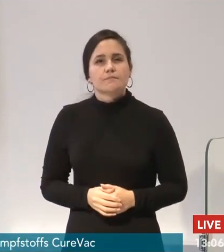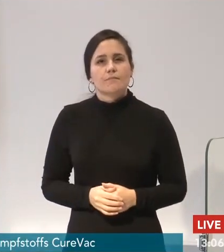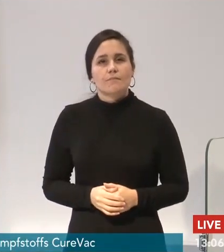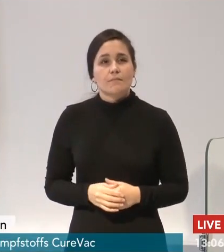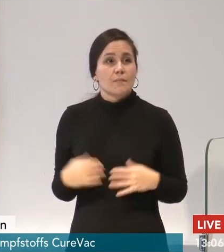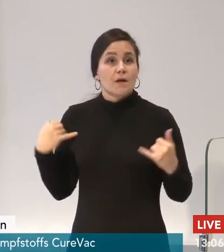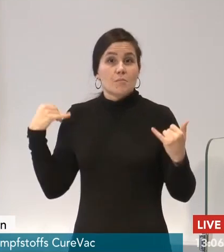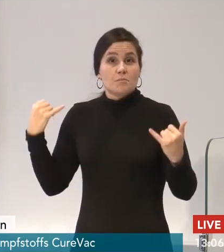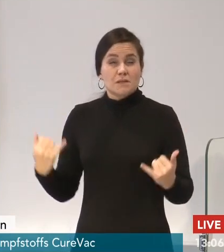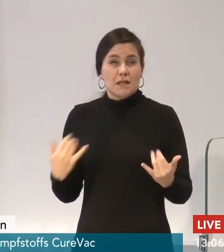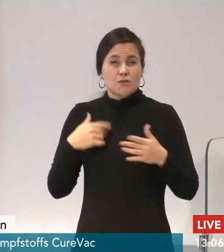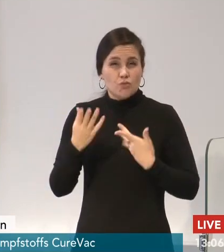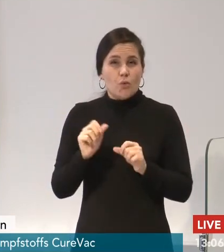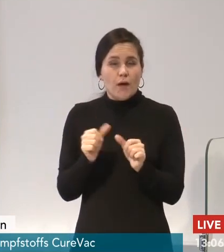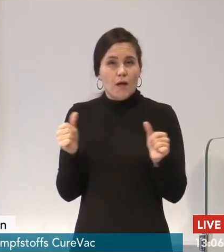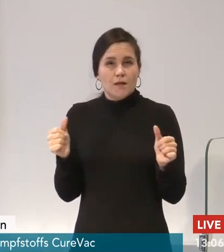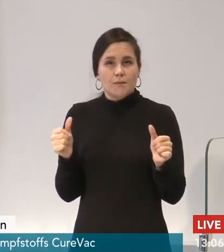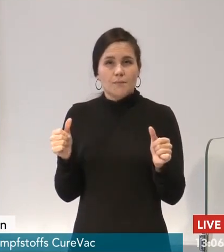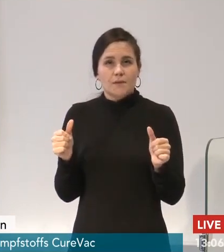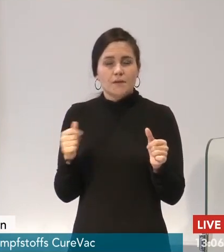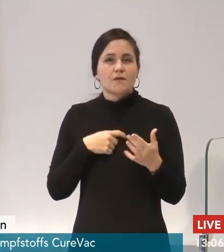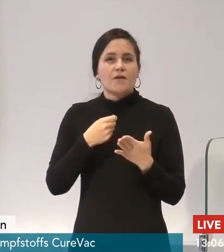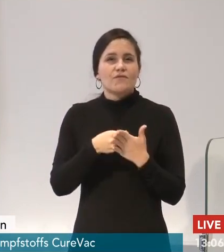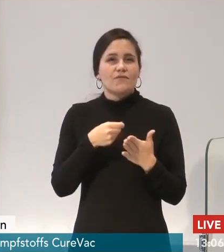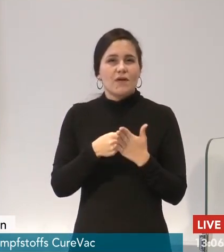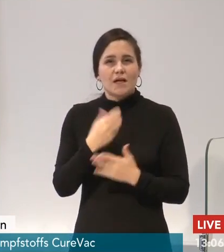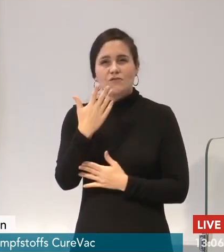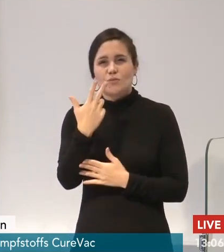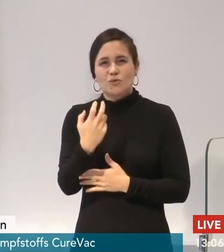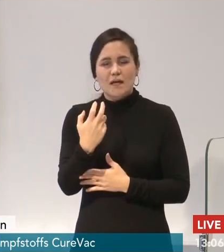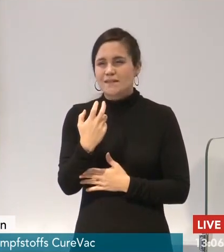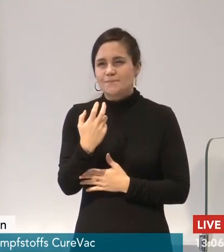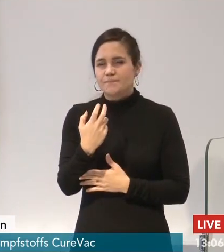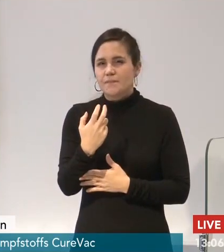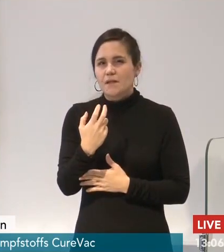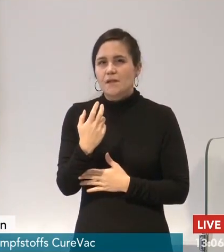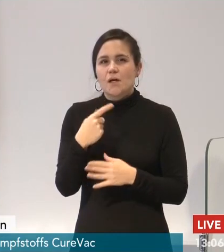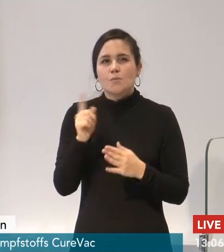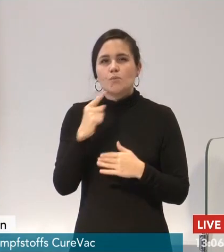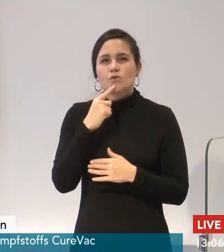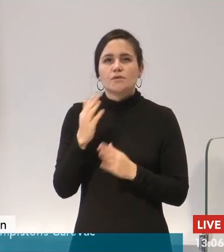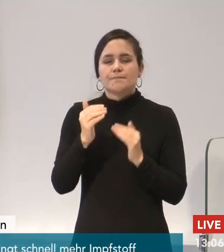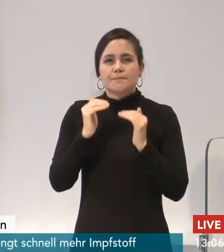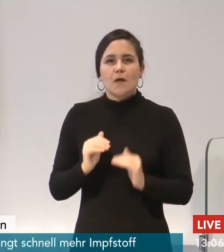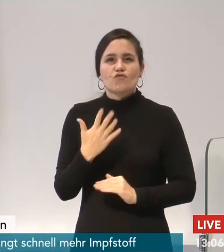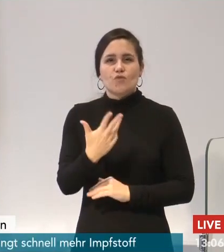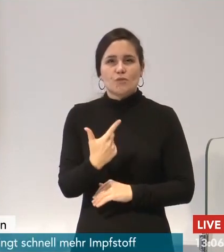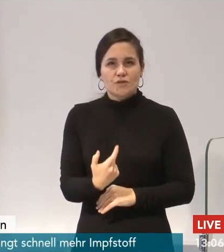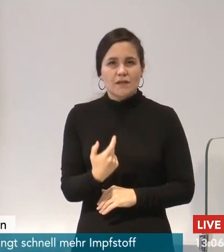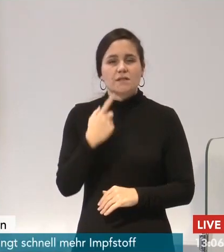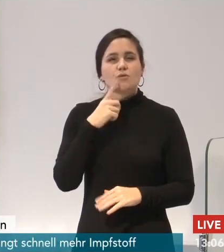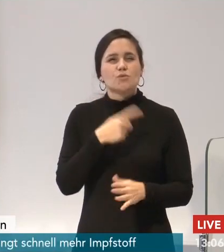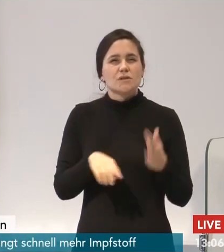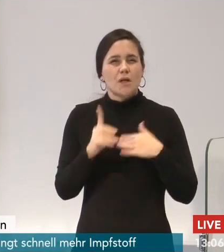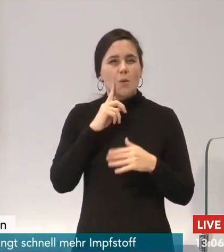dieser Wert 35 ist zu hoch. Wir müssen ihn vorziehen auf 25 und wir müssen ihn stärker machen. Schon